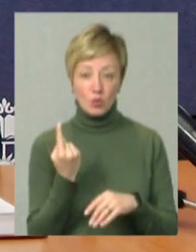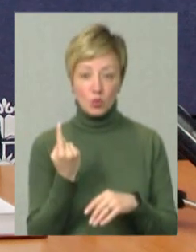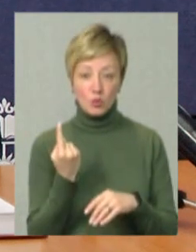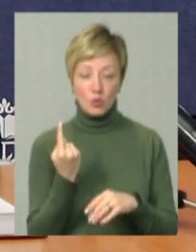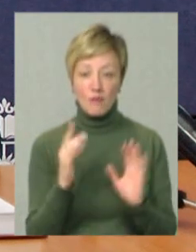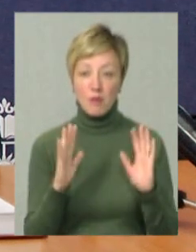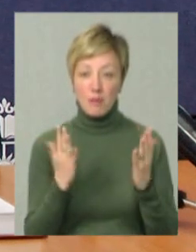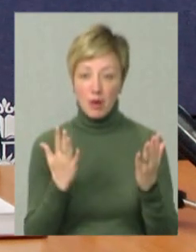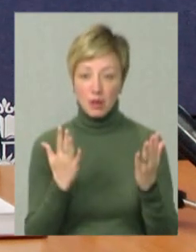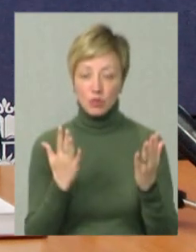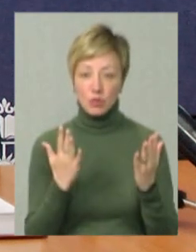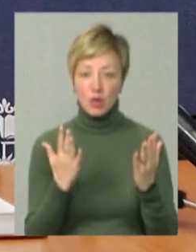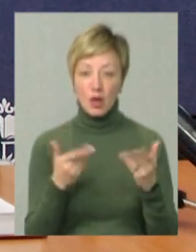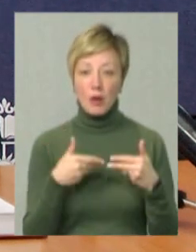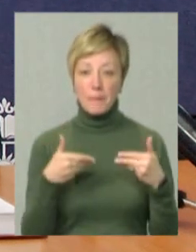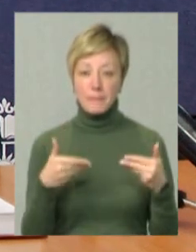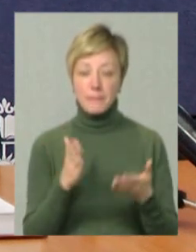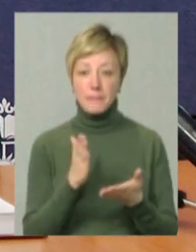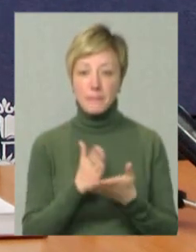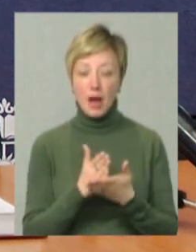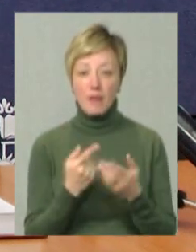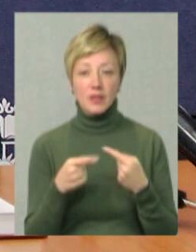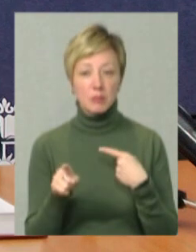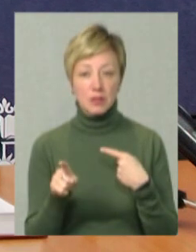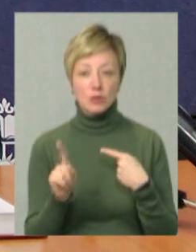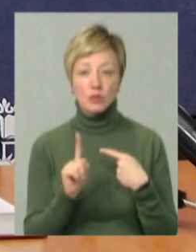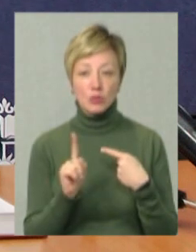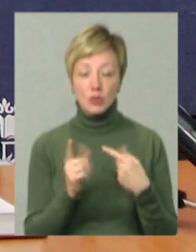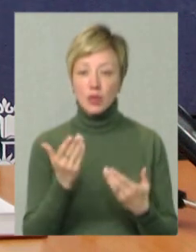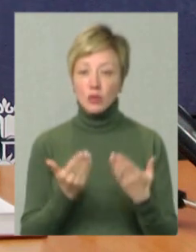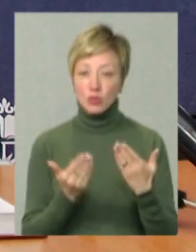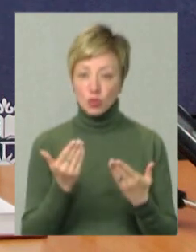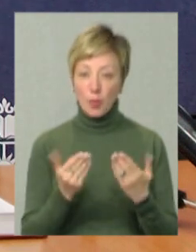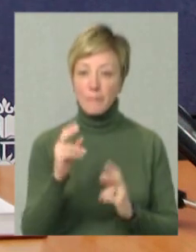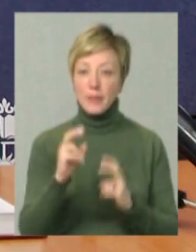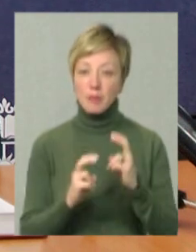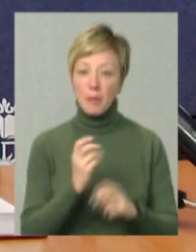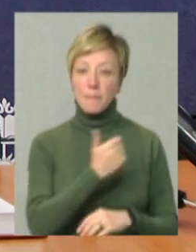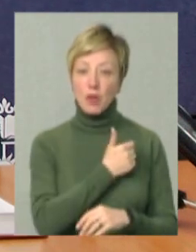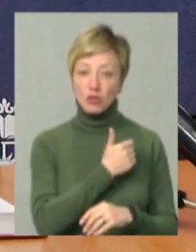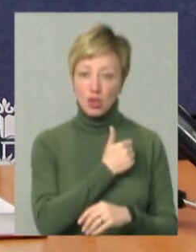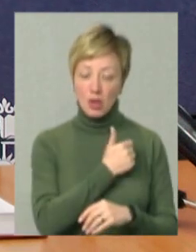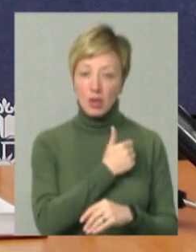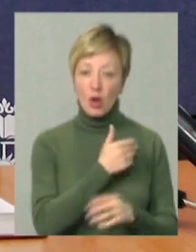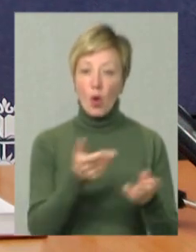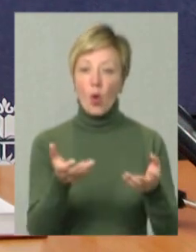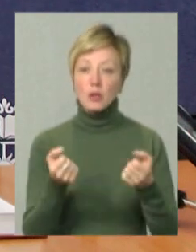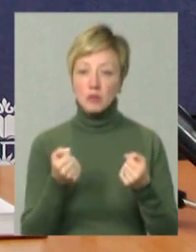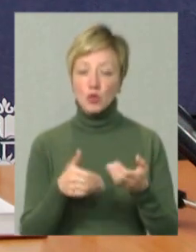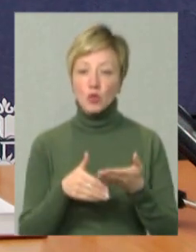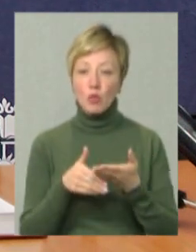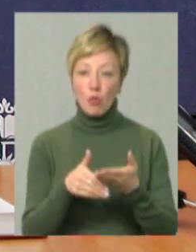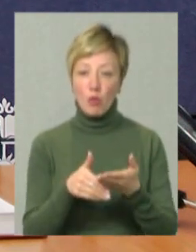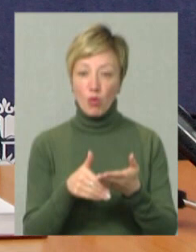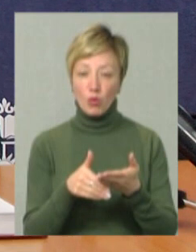випадку ми маємо відмінність. Якщо підприємство бажає отримати